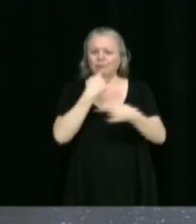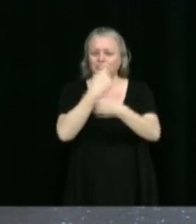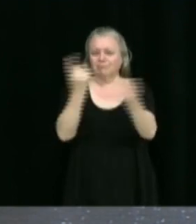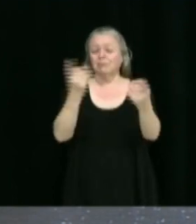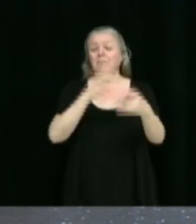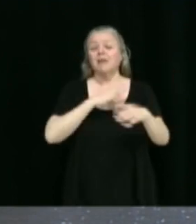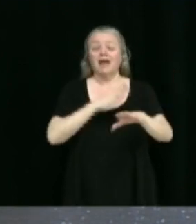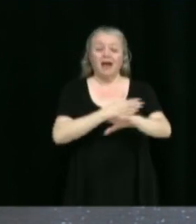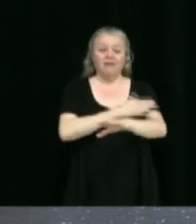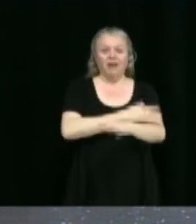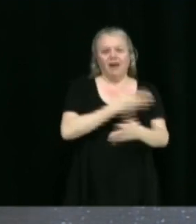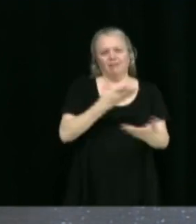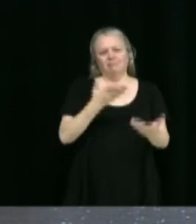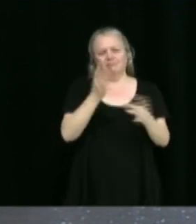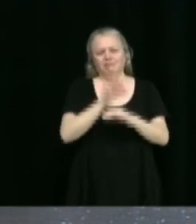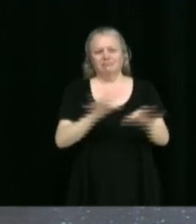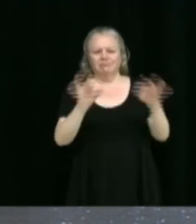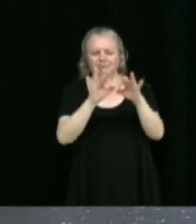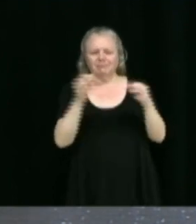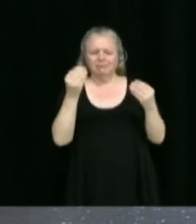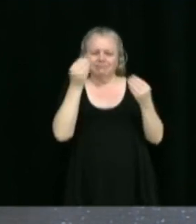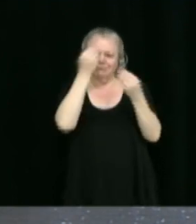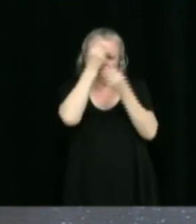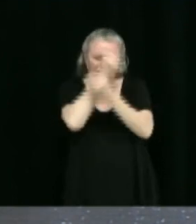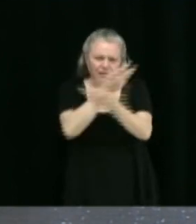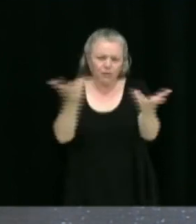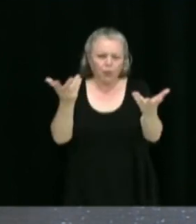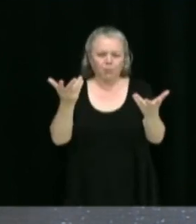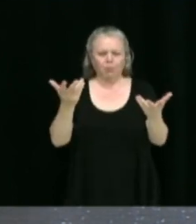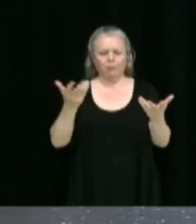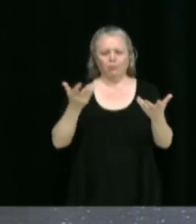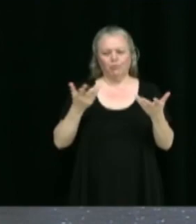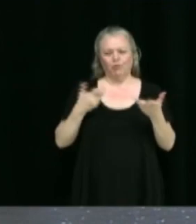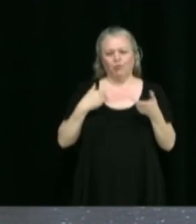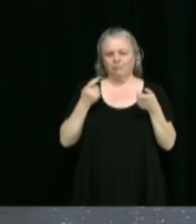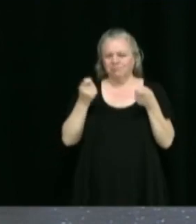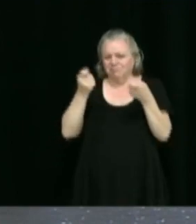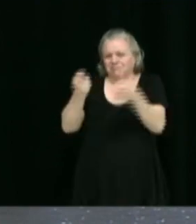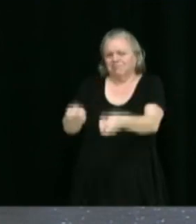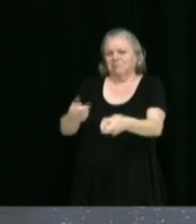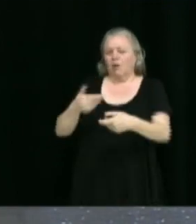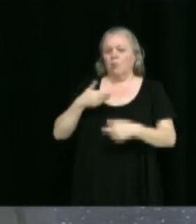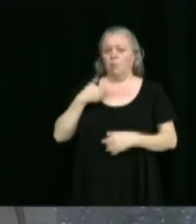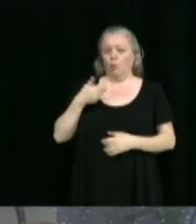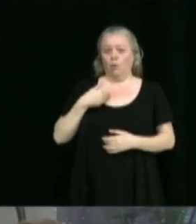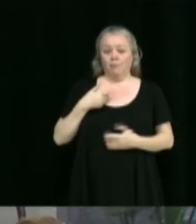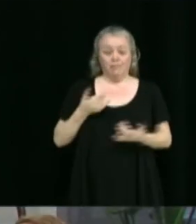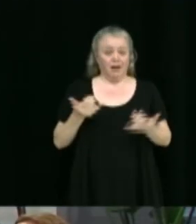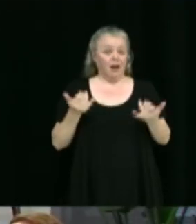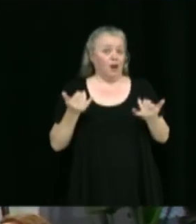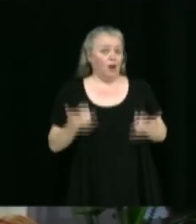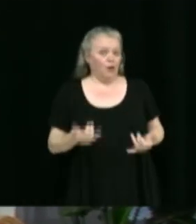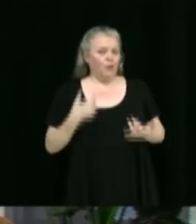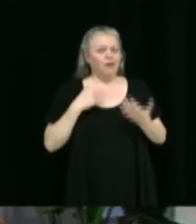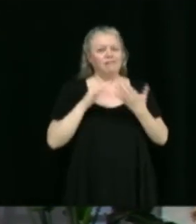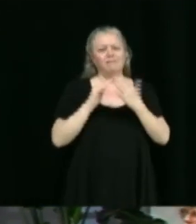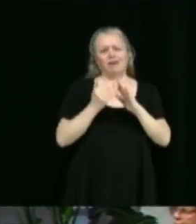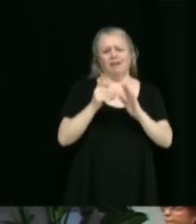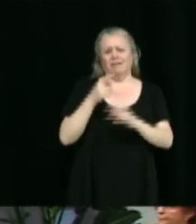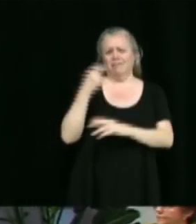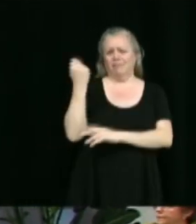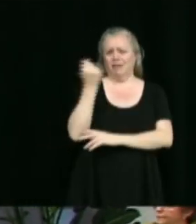expliquer d'entrée de jeu la démarche qui nous mène vers ce dépôt-là. Et à ce jour, la Ville de Victoriaville serait la seule